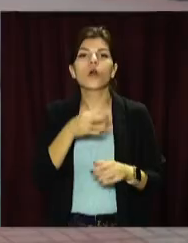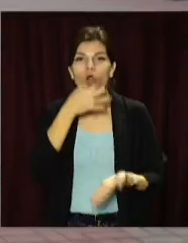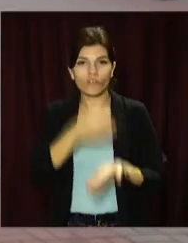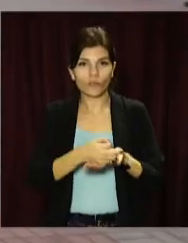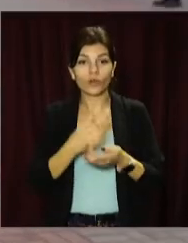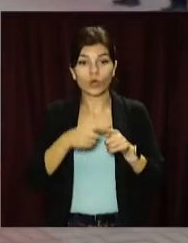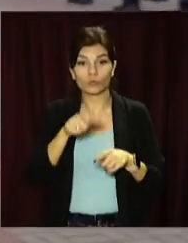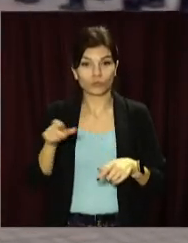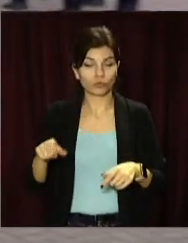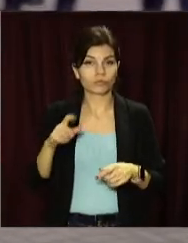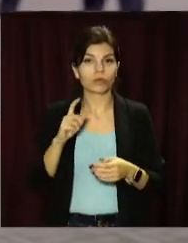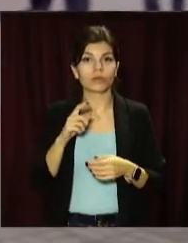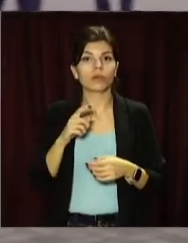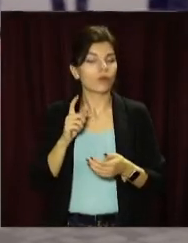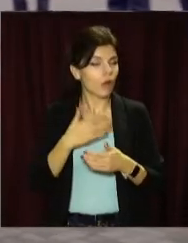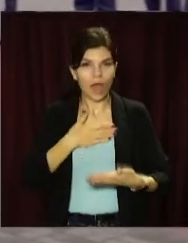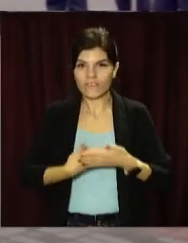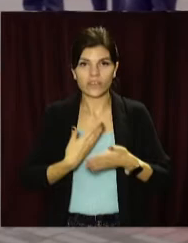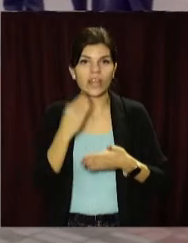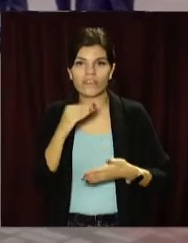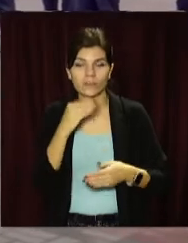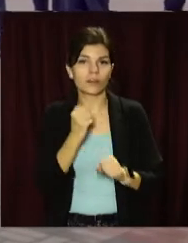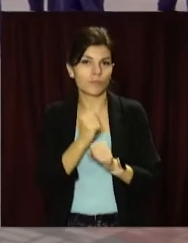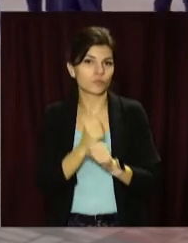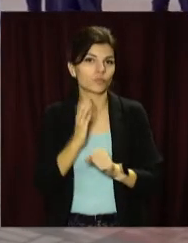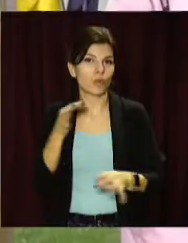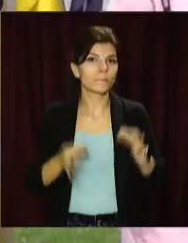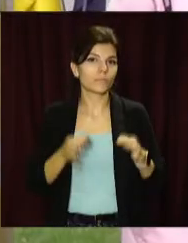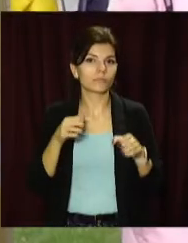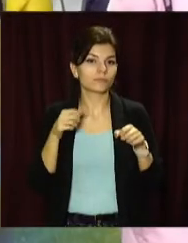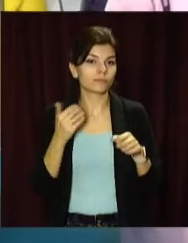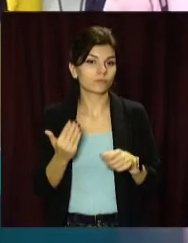працівників служби – запорука ефективної роботи системи правосуддя.